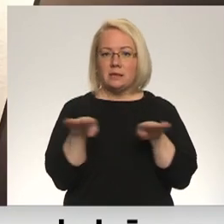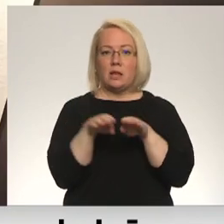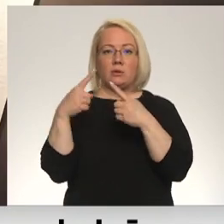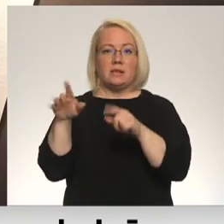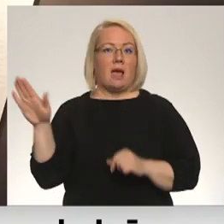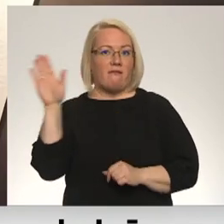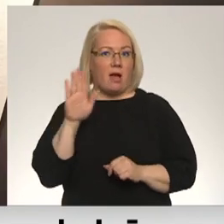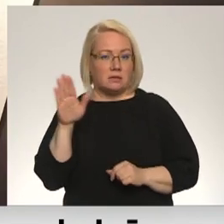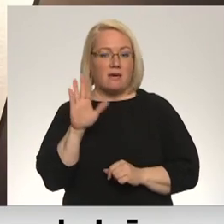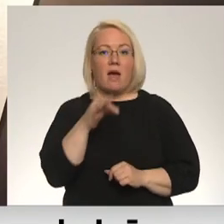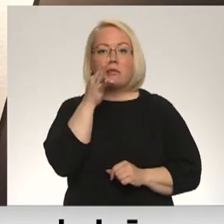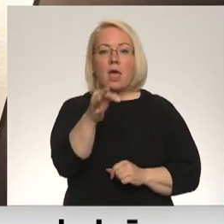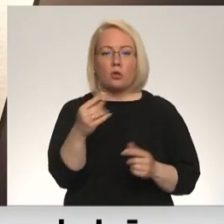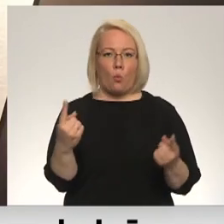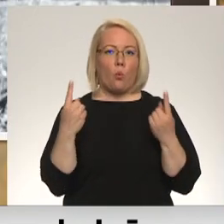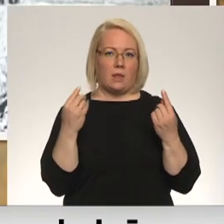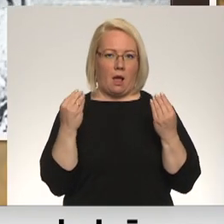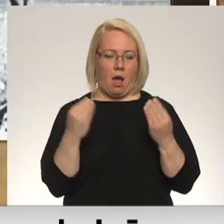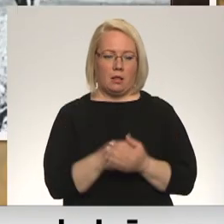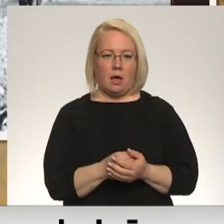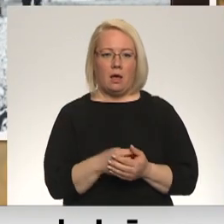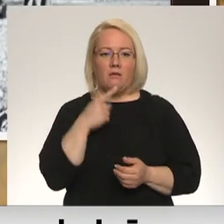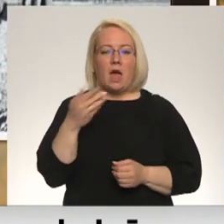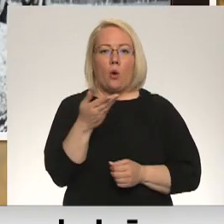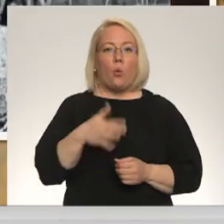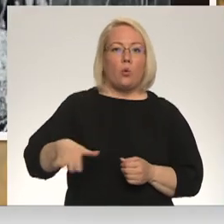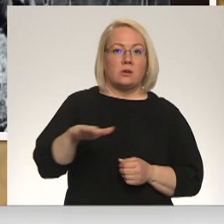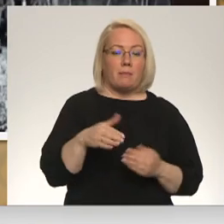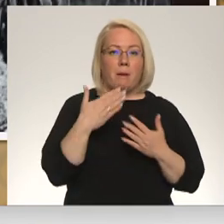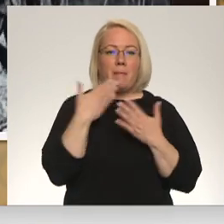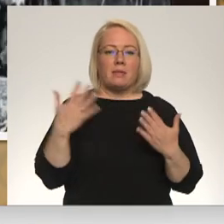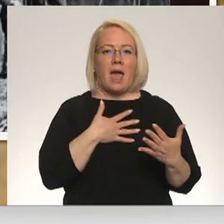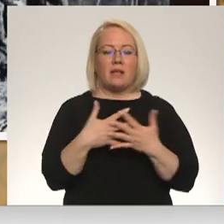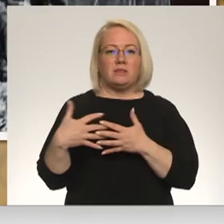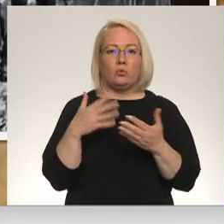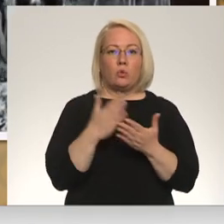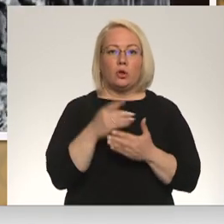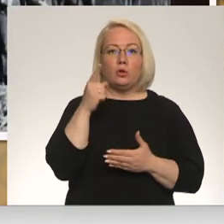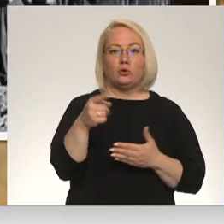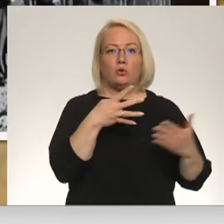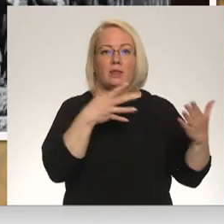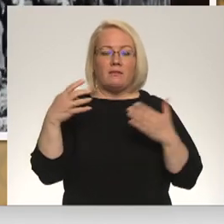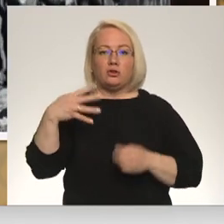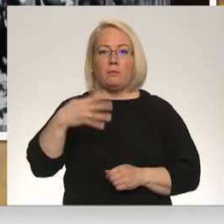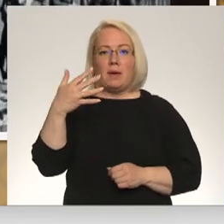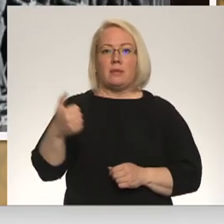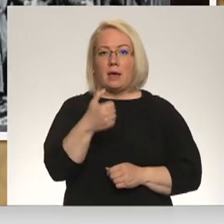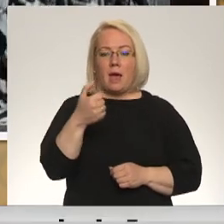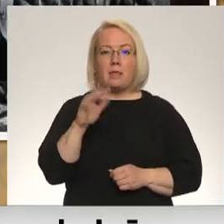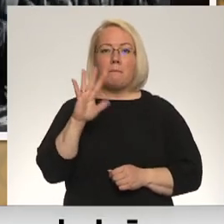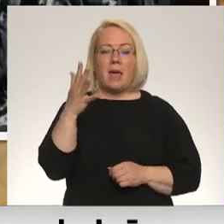valstīs, var pat teikt unikāli. Kurzemēs vēdējās aktīvās kaujas notikt 1945. gada 5.